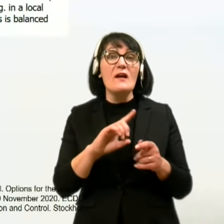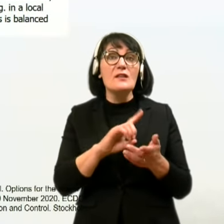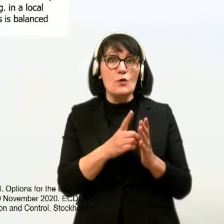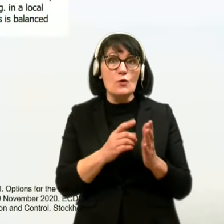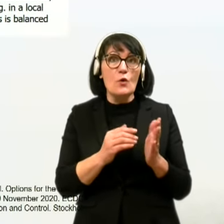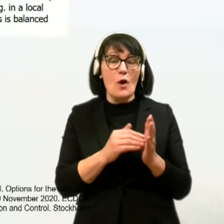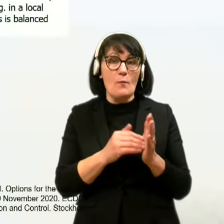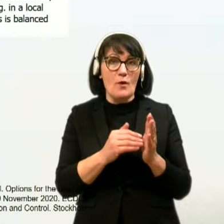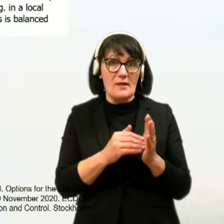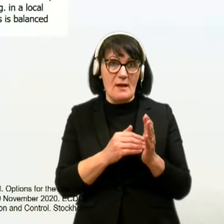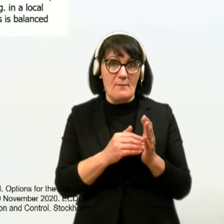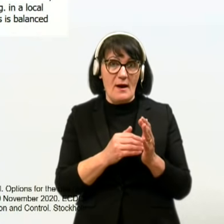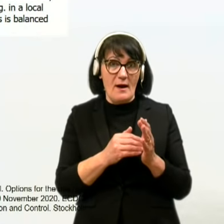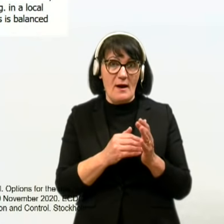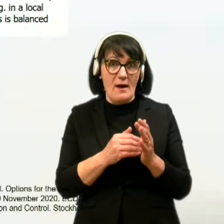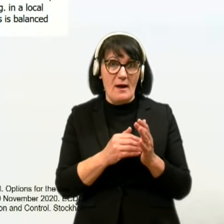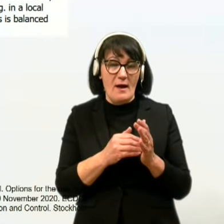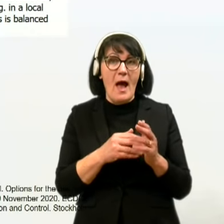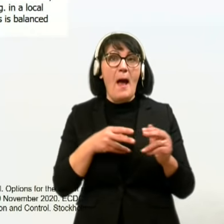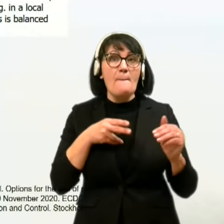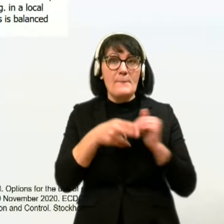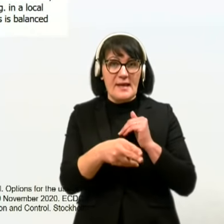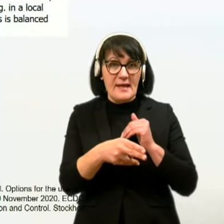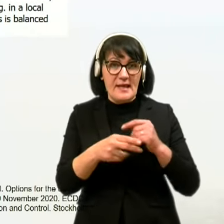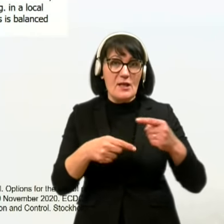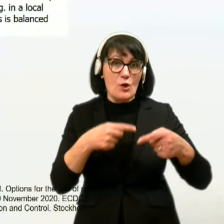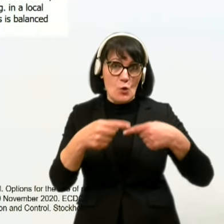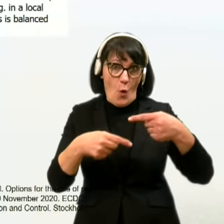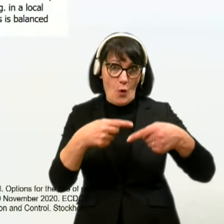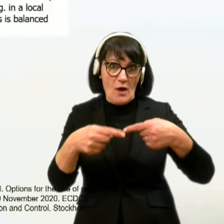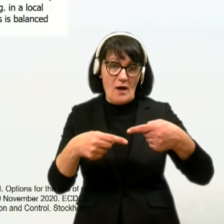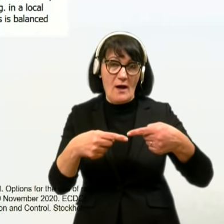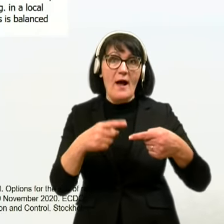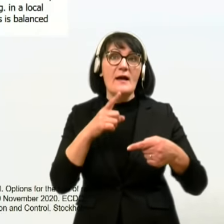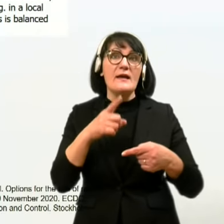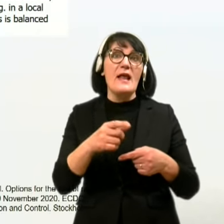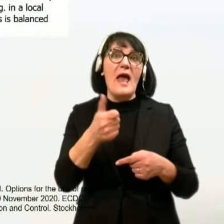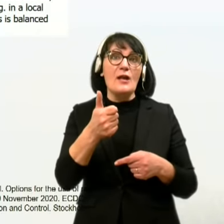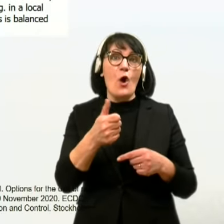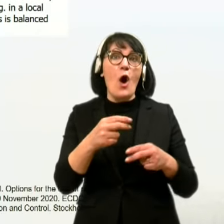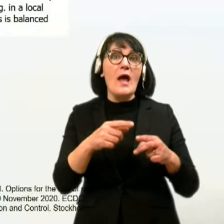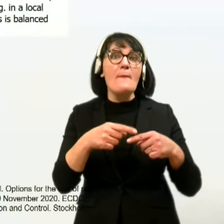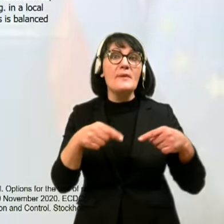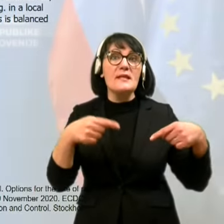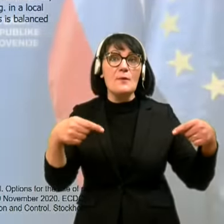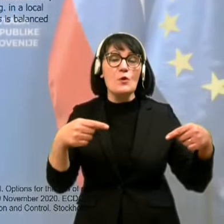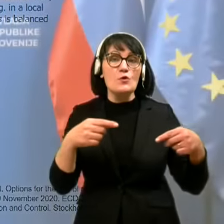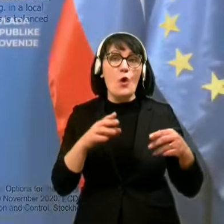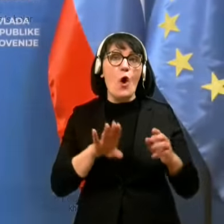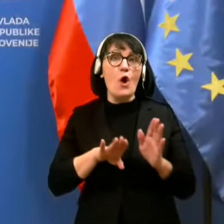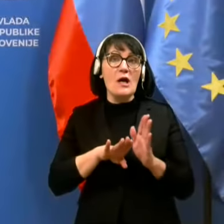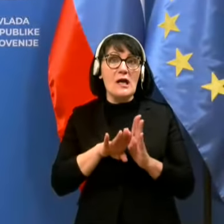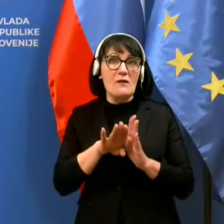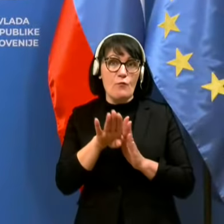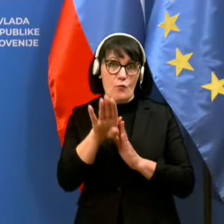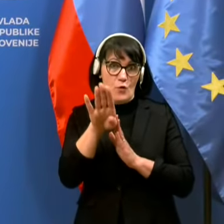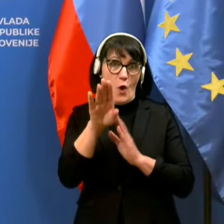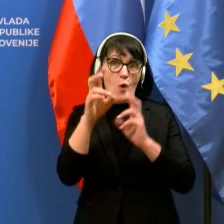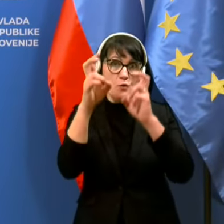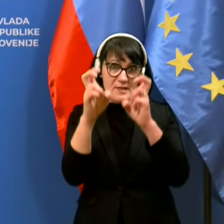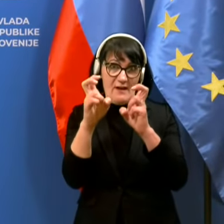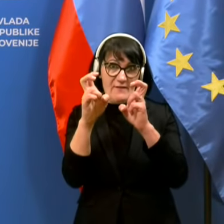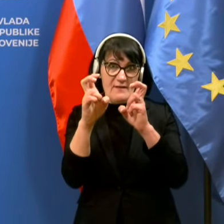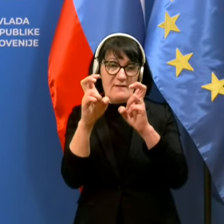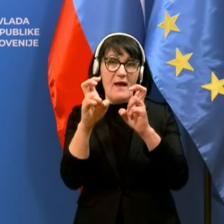circuit breaker lockdown in prekiniti ta tok in eno epidemiološko krivuljo, ki strmo narašča ustaviti,